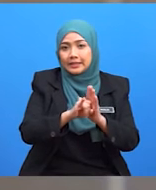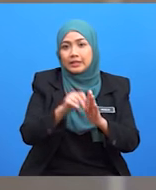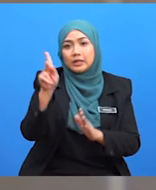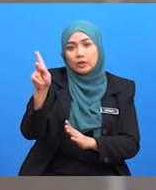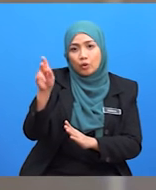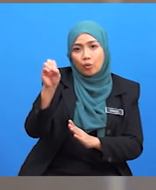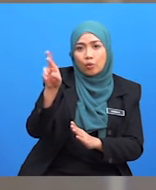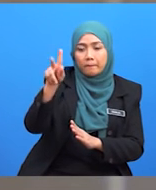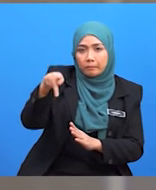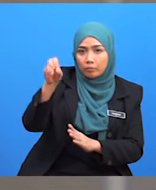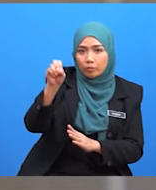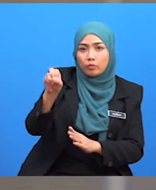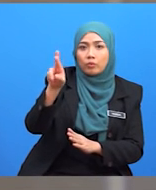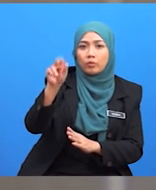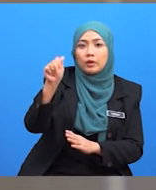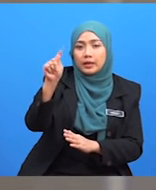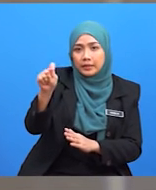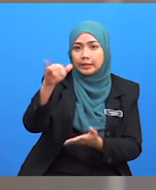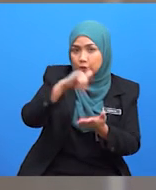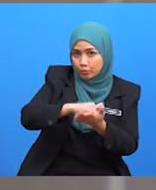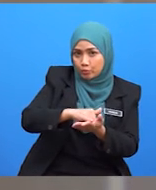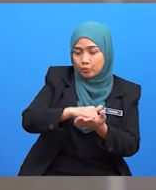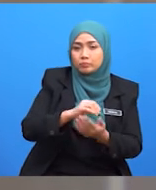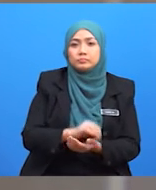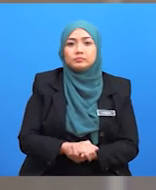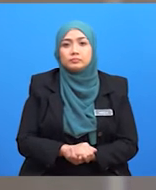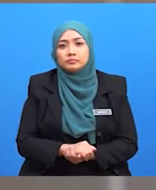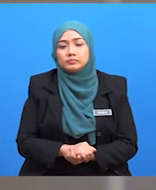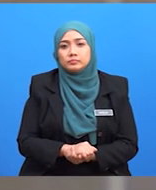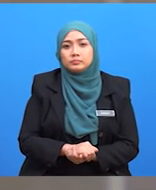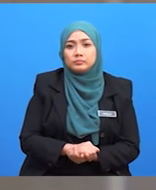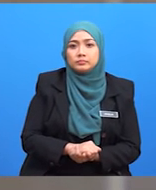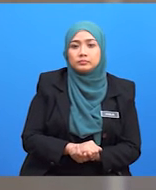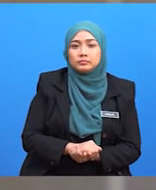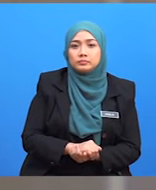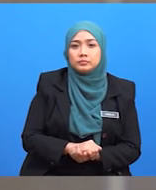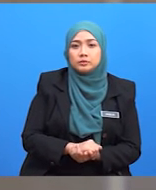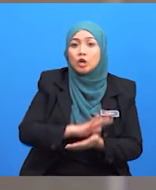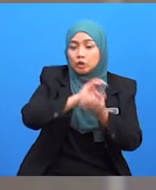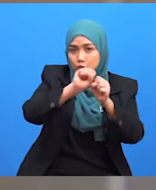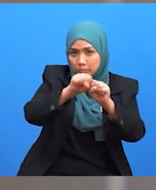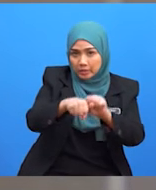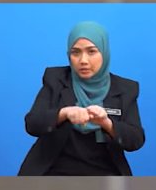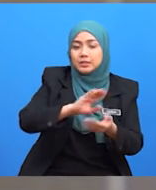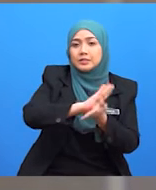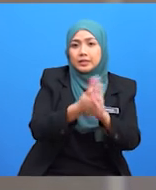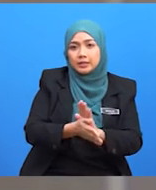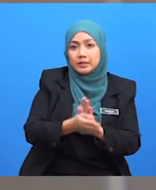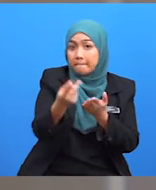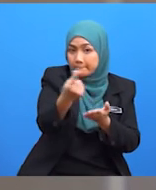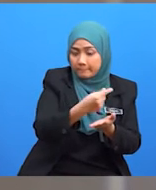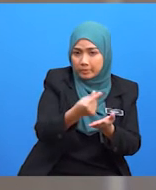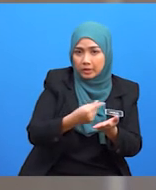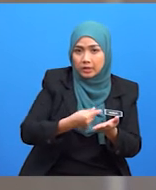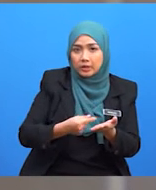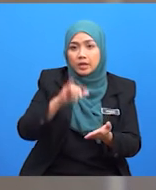semoga apa yang dipelajari hari ini menjadikan anda perekagrafi yang hebat beridentiti